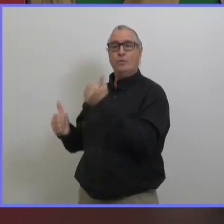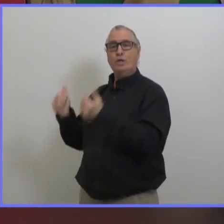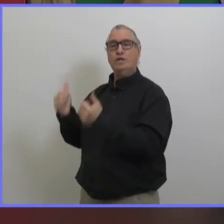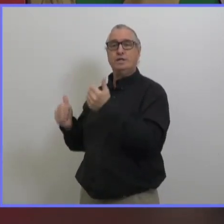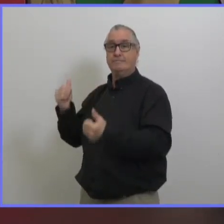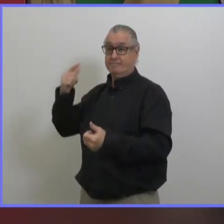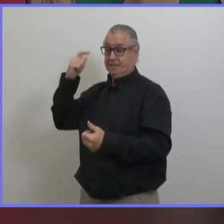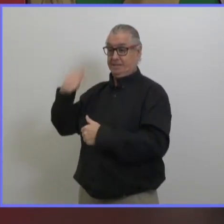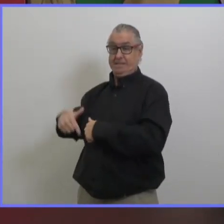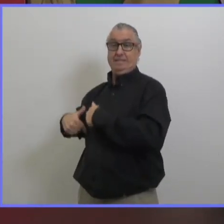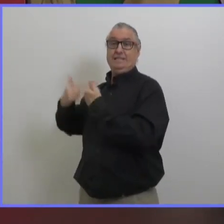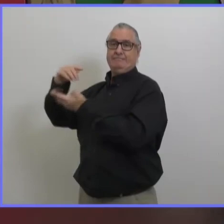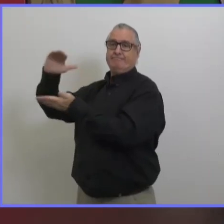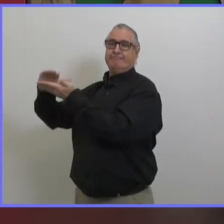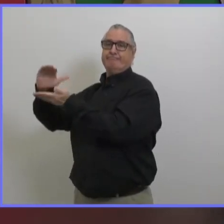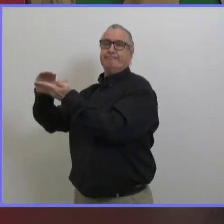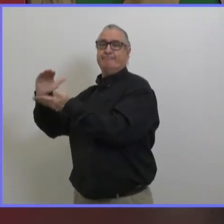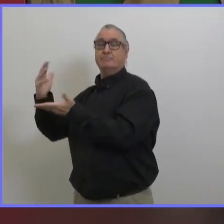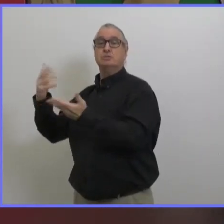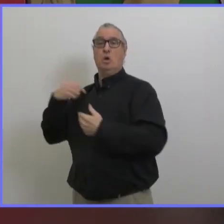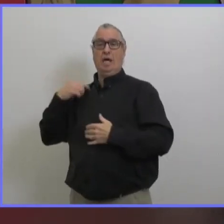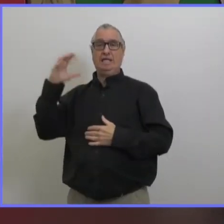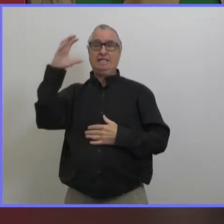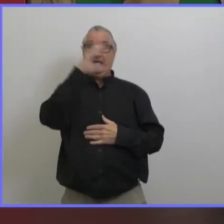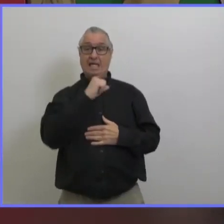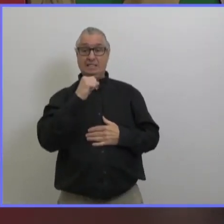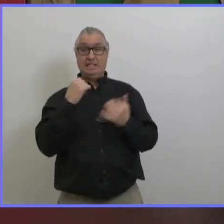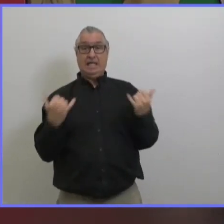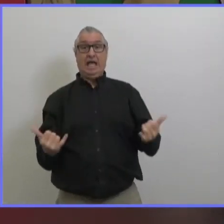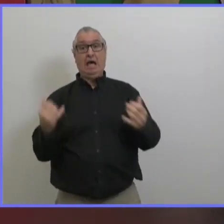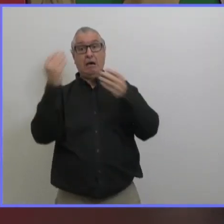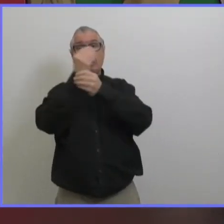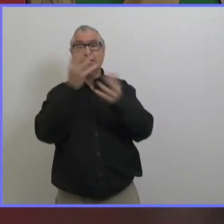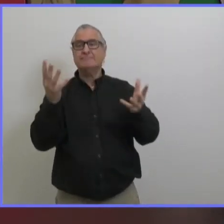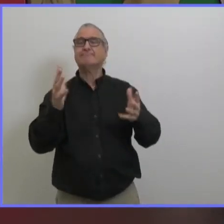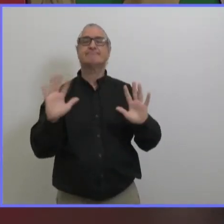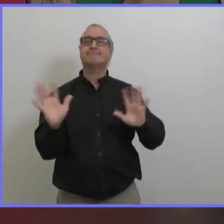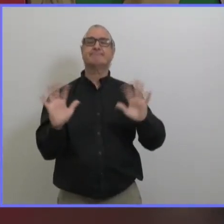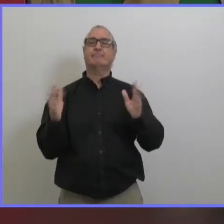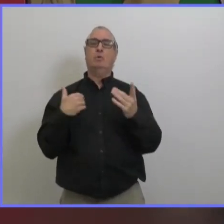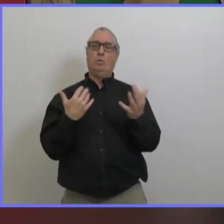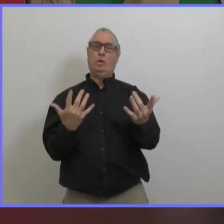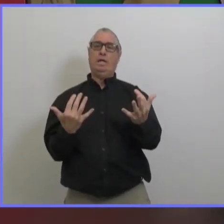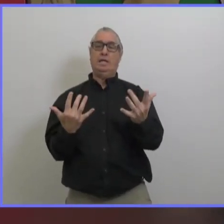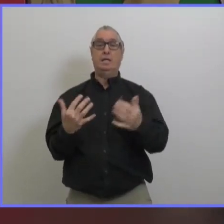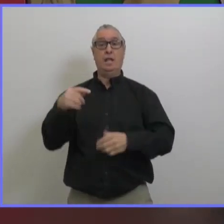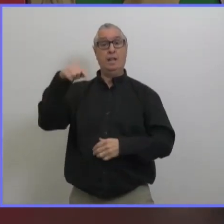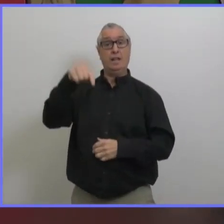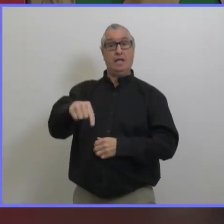voir certains aspects saisonniers bien entendu va y avoir le temps chaud le temps va se réchauffer